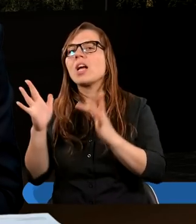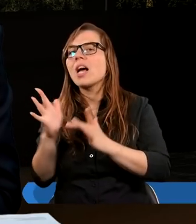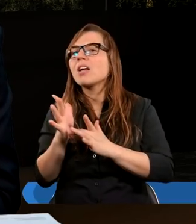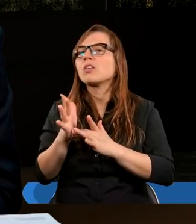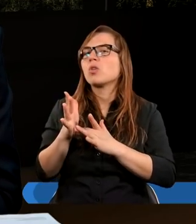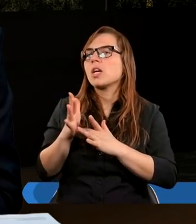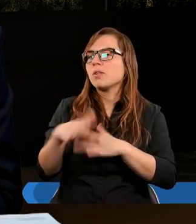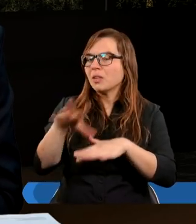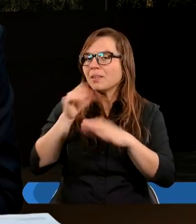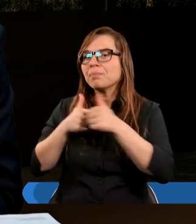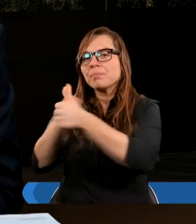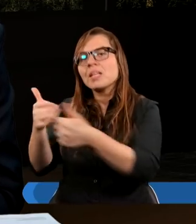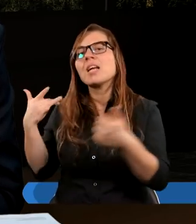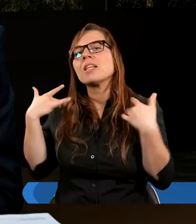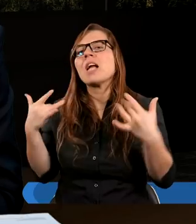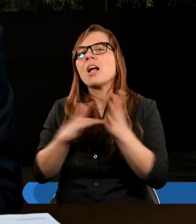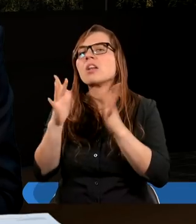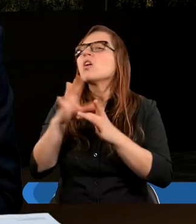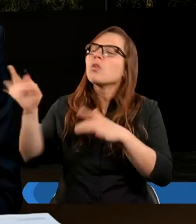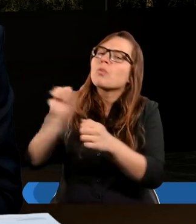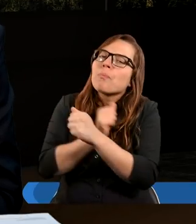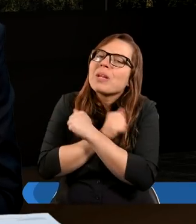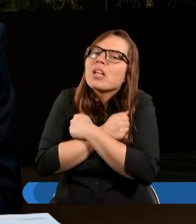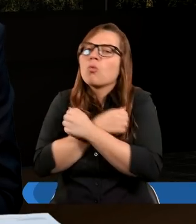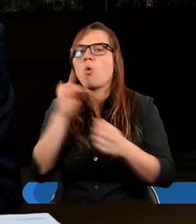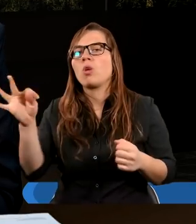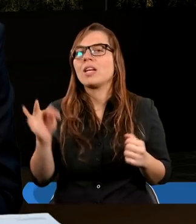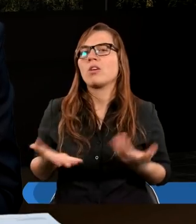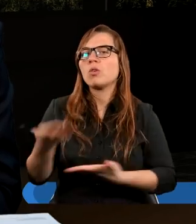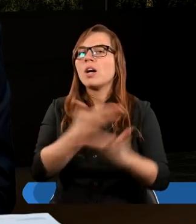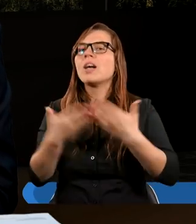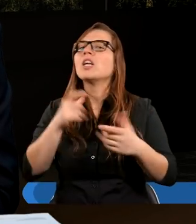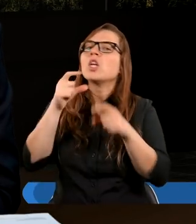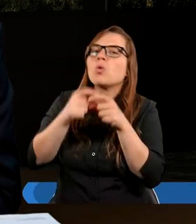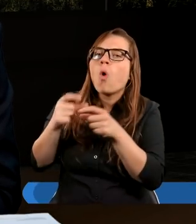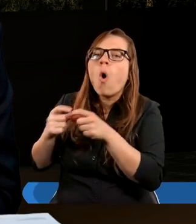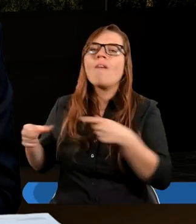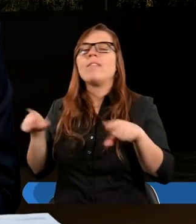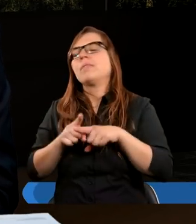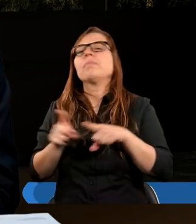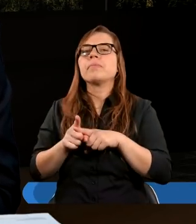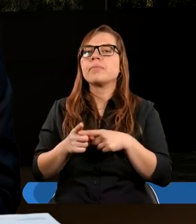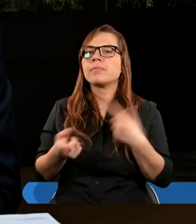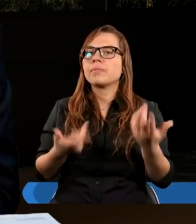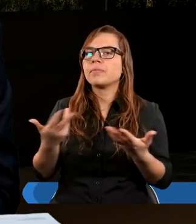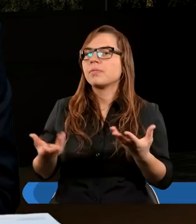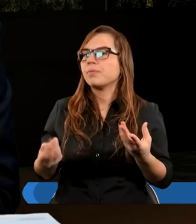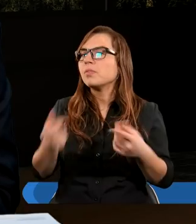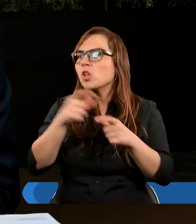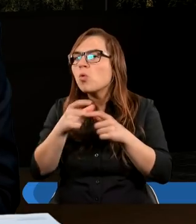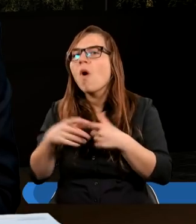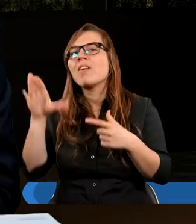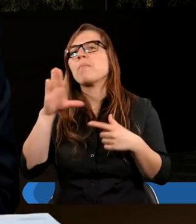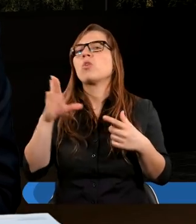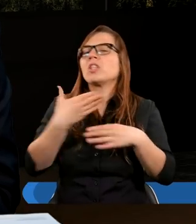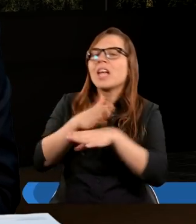I bycia z Jezusem Chrystusem, dzielnie się właśnie Jego miłością i Słowem dokładnie Chrystusa, czyli Słowem Bożym